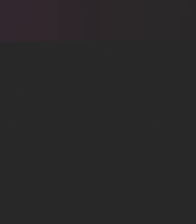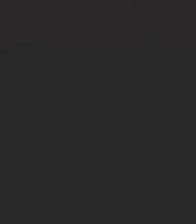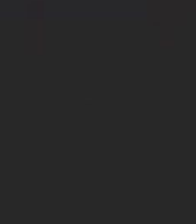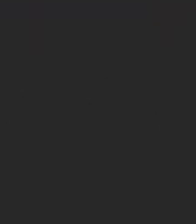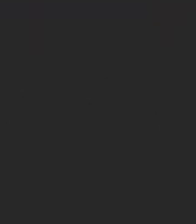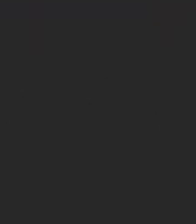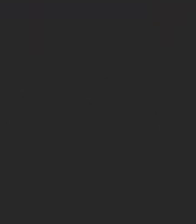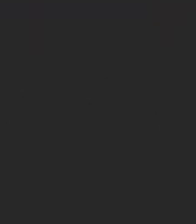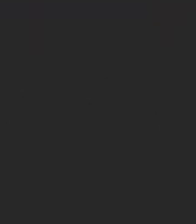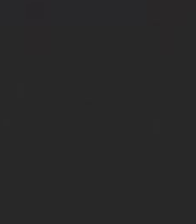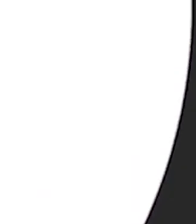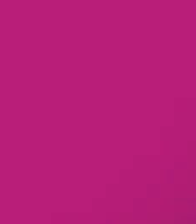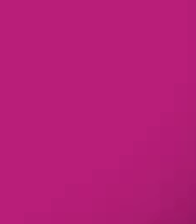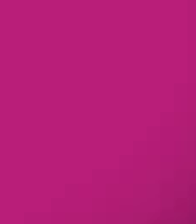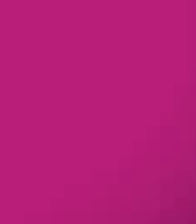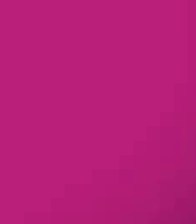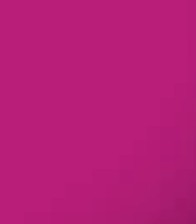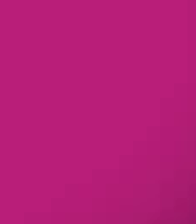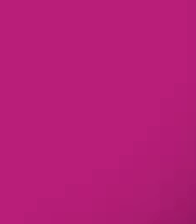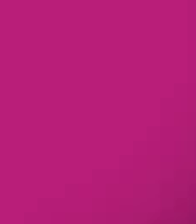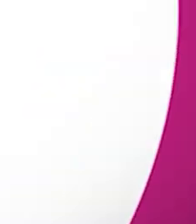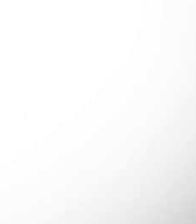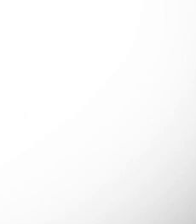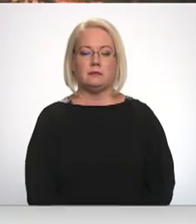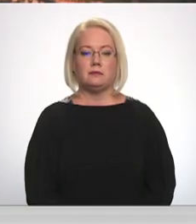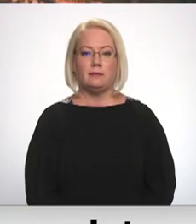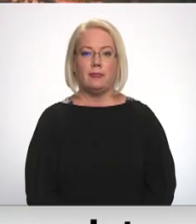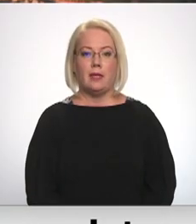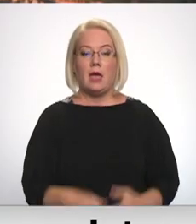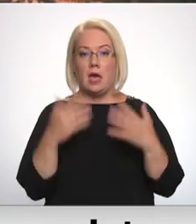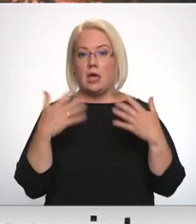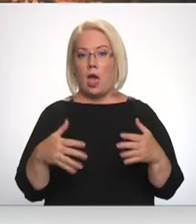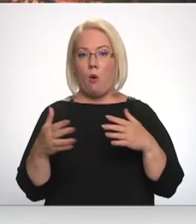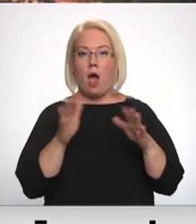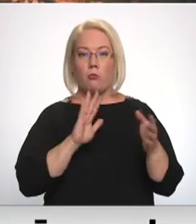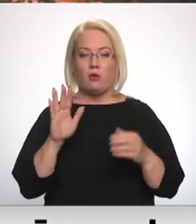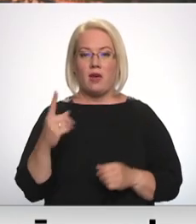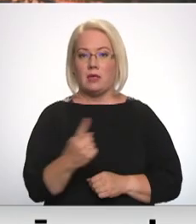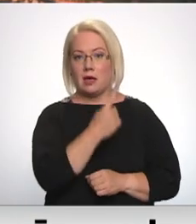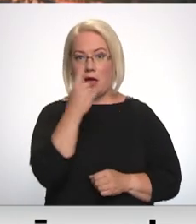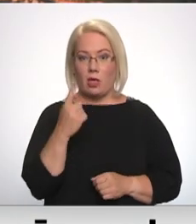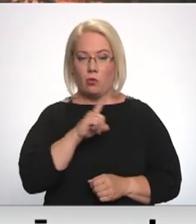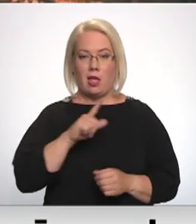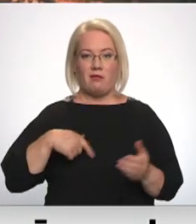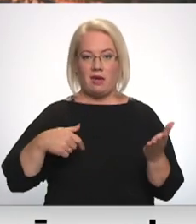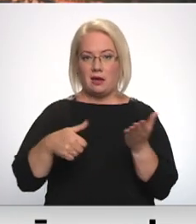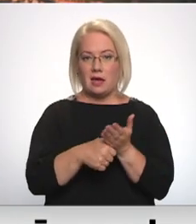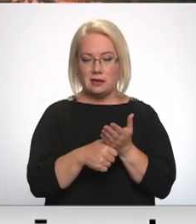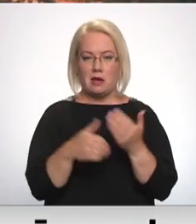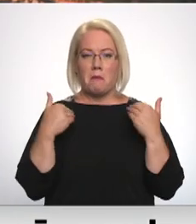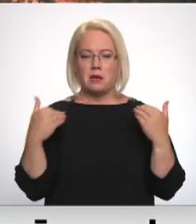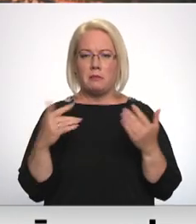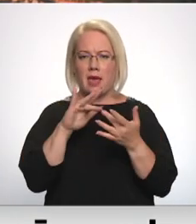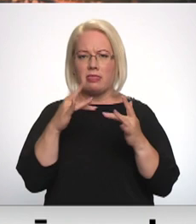Re! Viss ēters ir te! Jav aptuveni gadu Latvijā tiek reģistrēts pastiprināts kiber